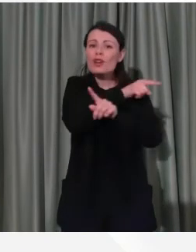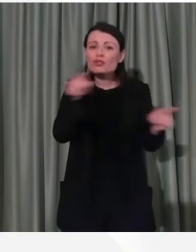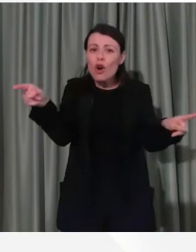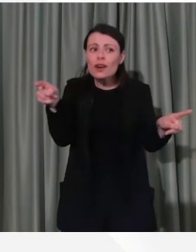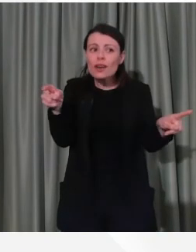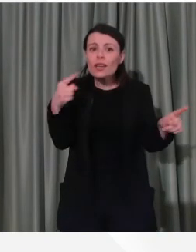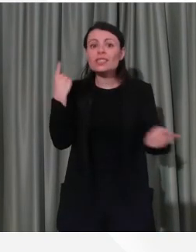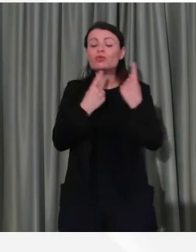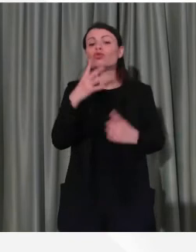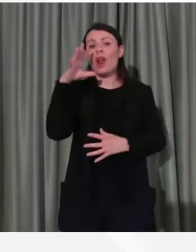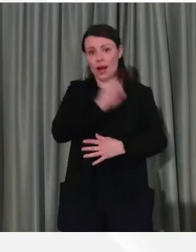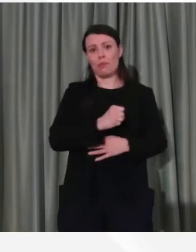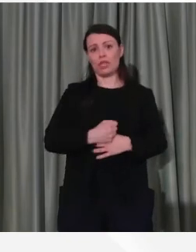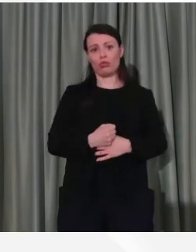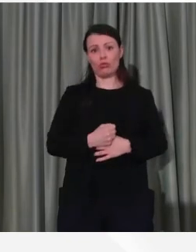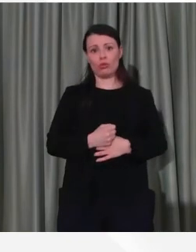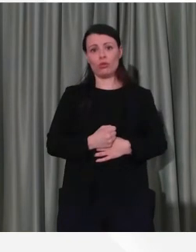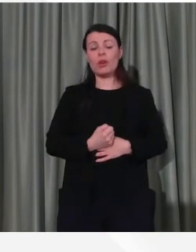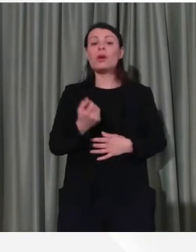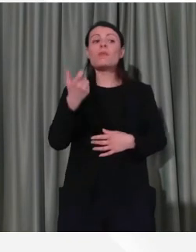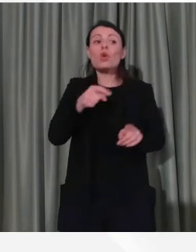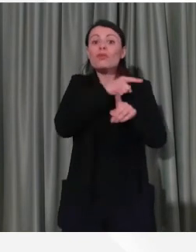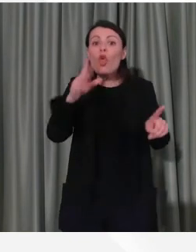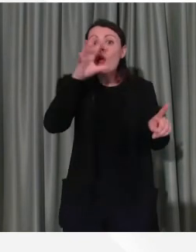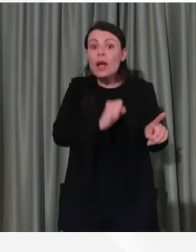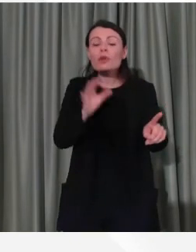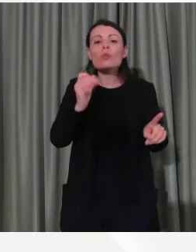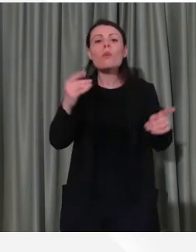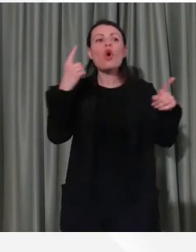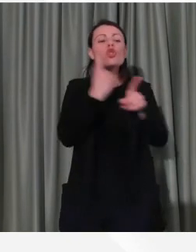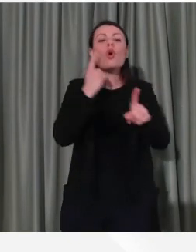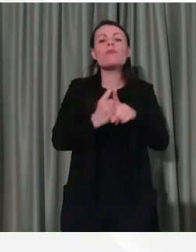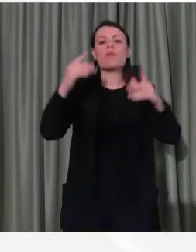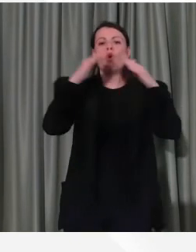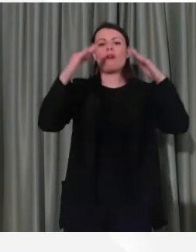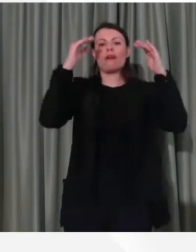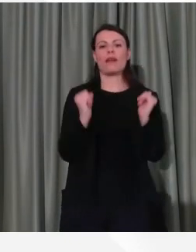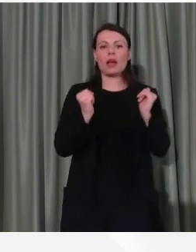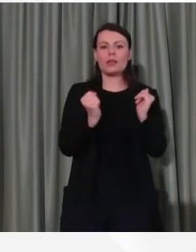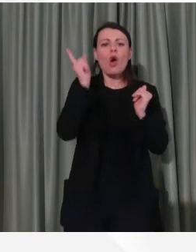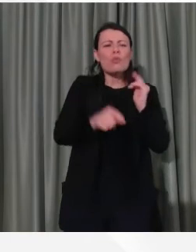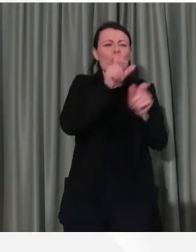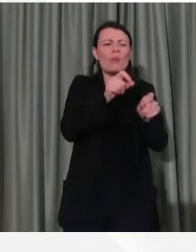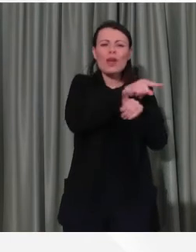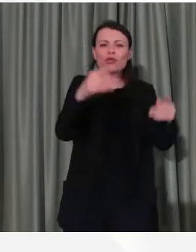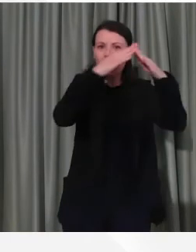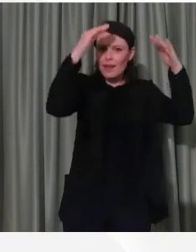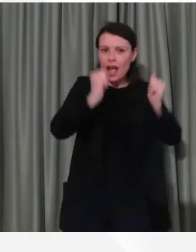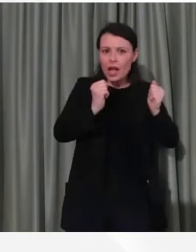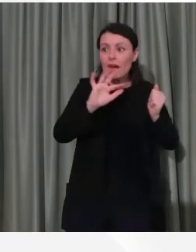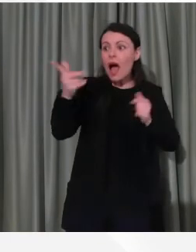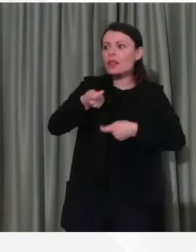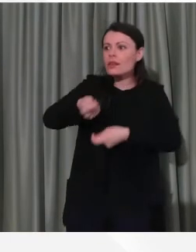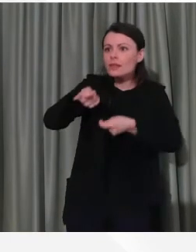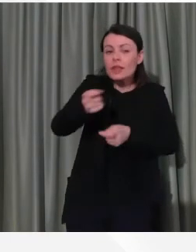assolutamente il più possibile rimanere a casa e anche chi stimola la popolazione a rimanere in casa.